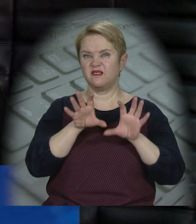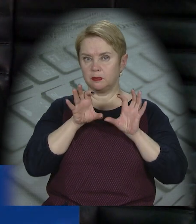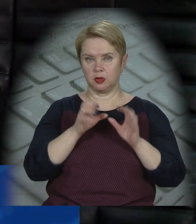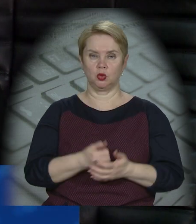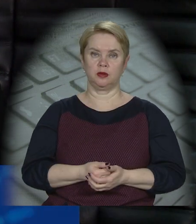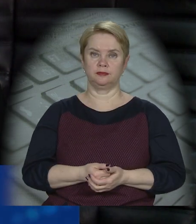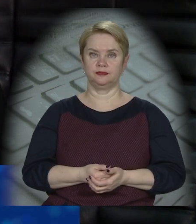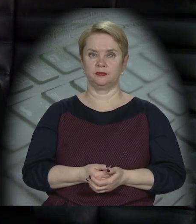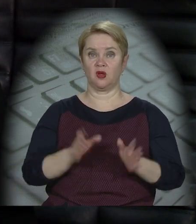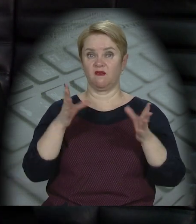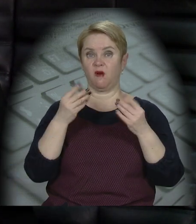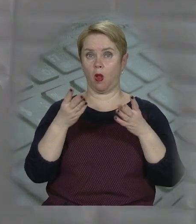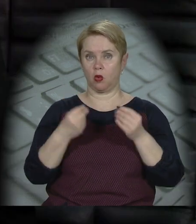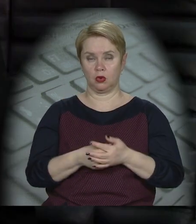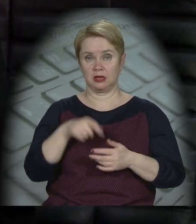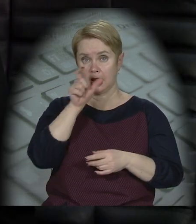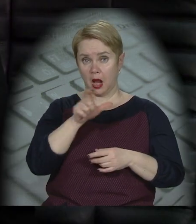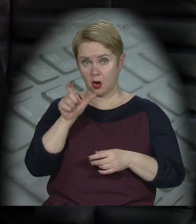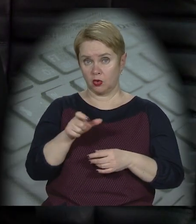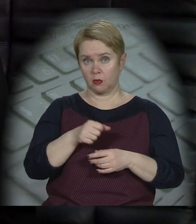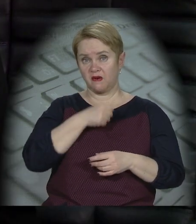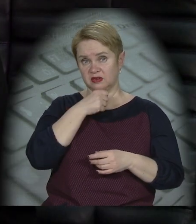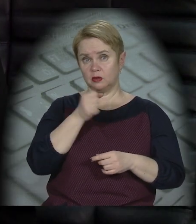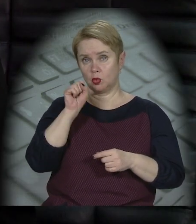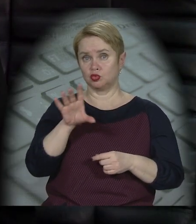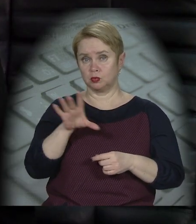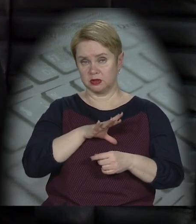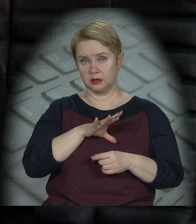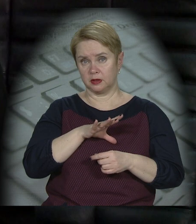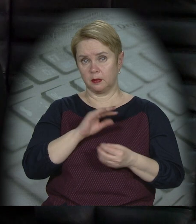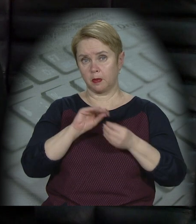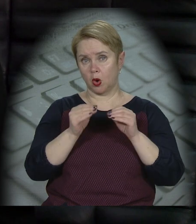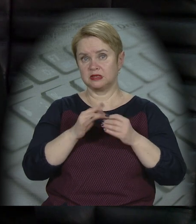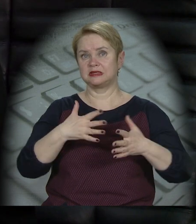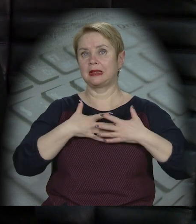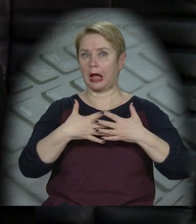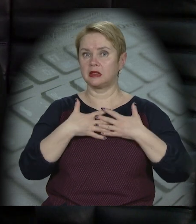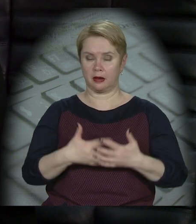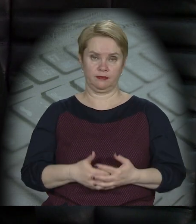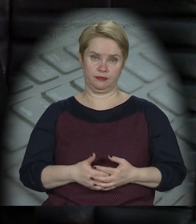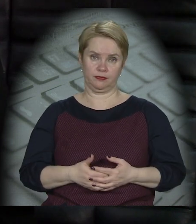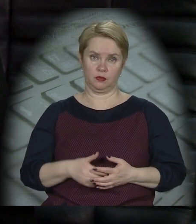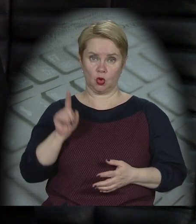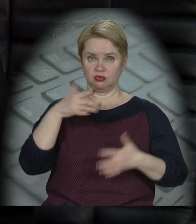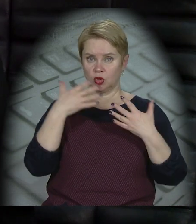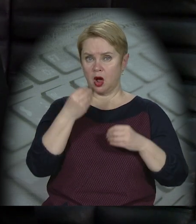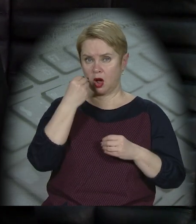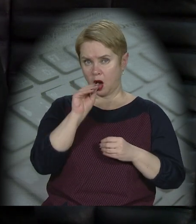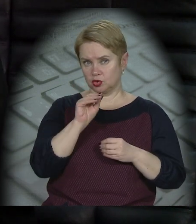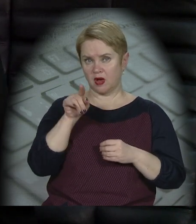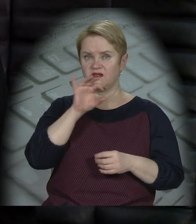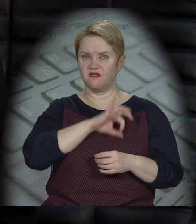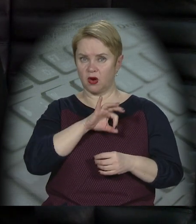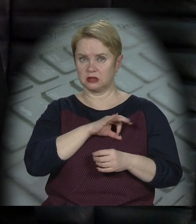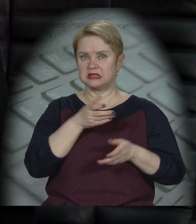впітує вологу. Для людей у поважному віці можуть бути проблеми з диханням. То вже краще